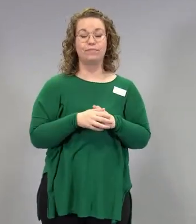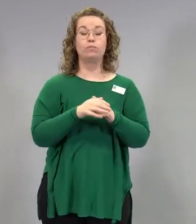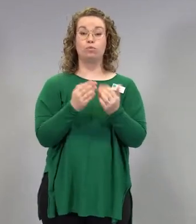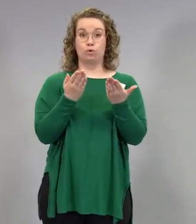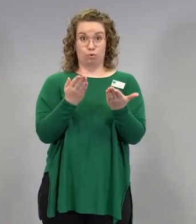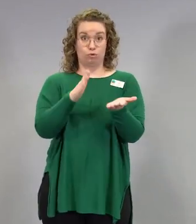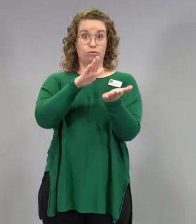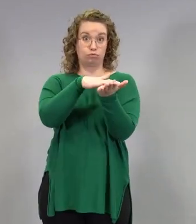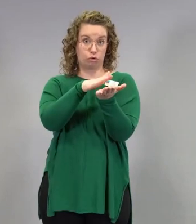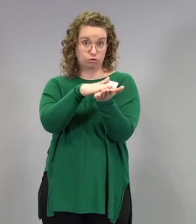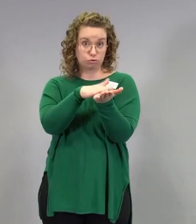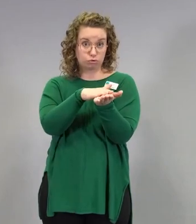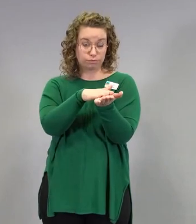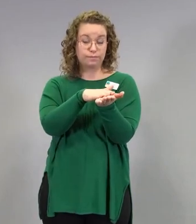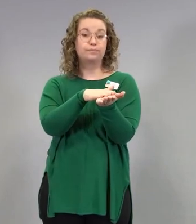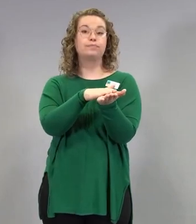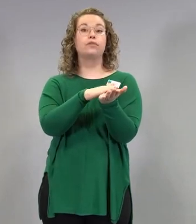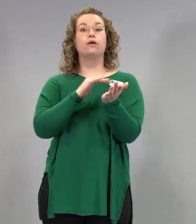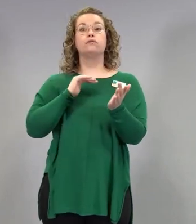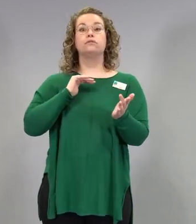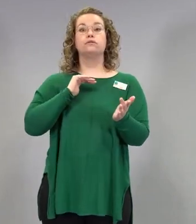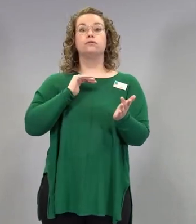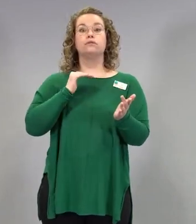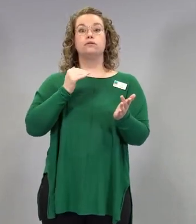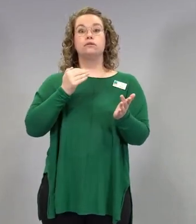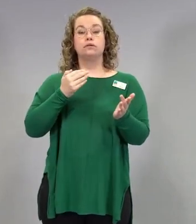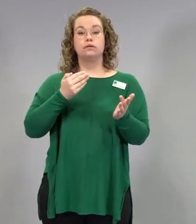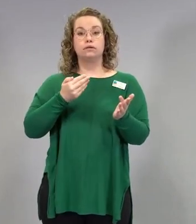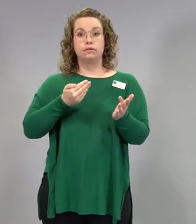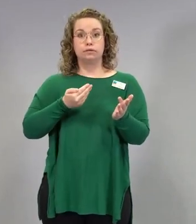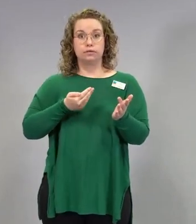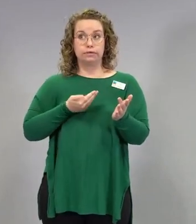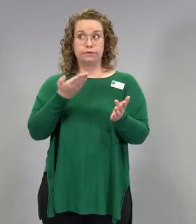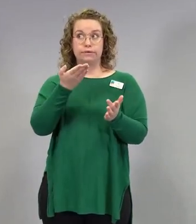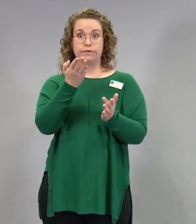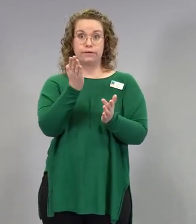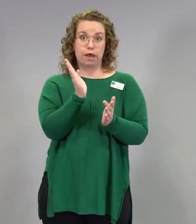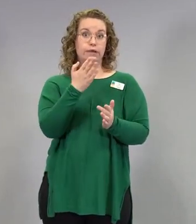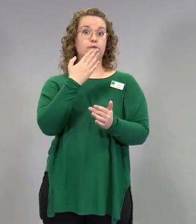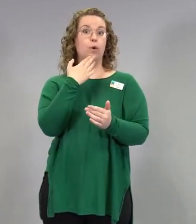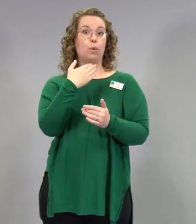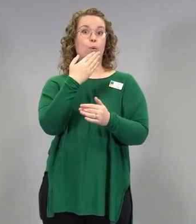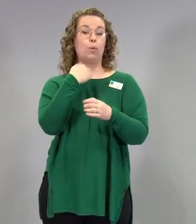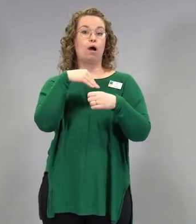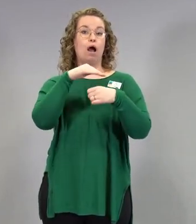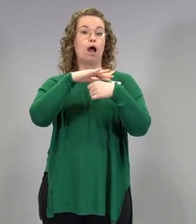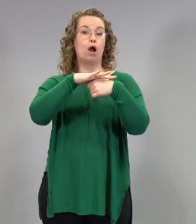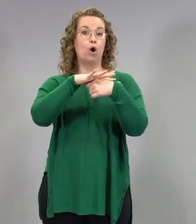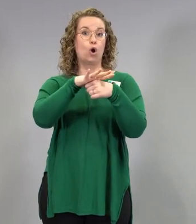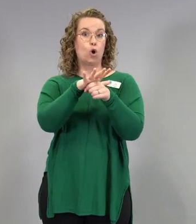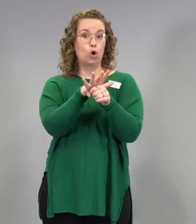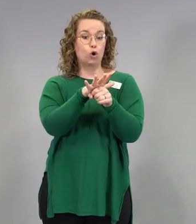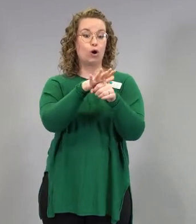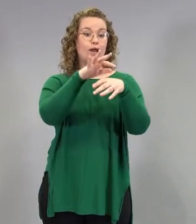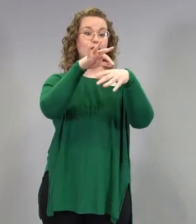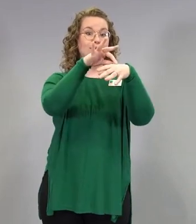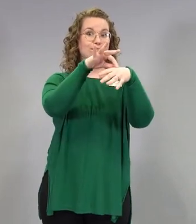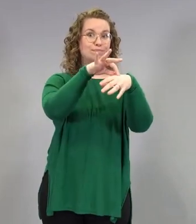se, että jos nainen tekee töitä koronasairastuneiden kanssa